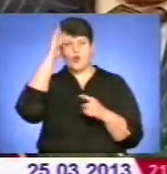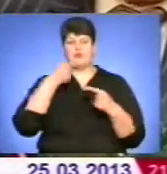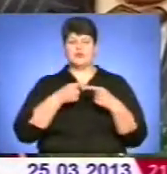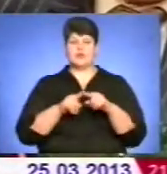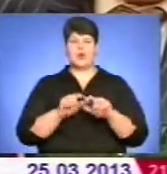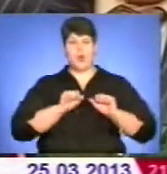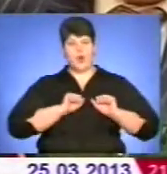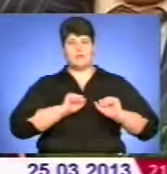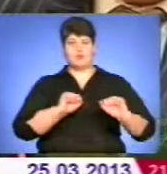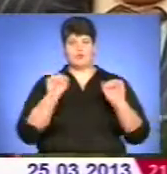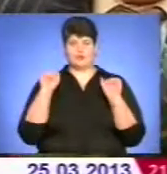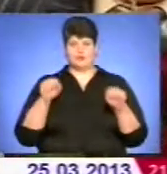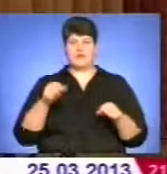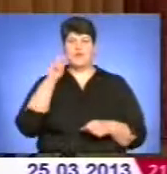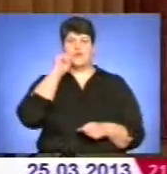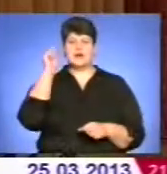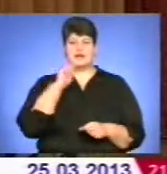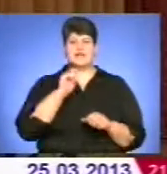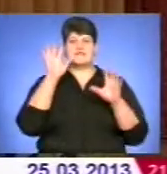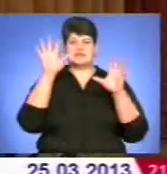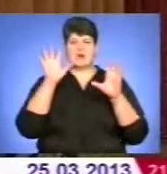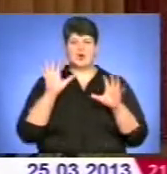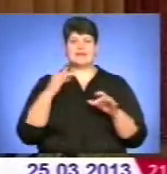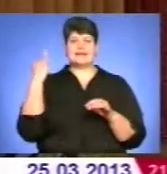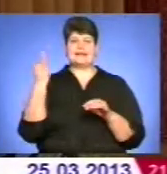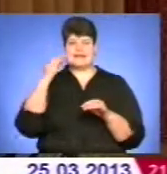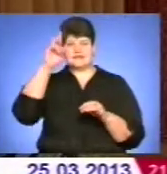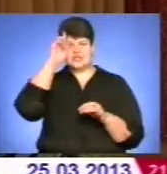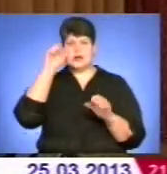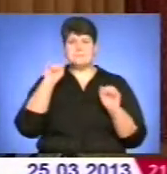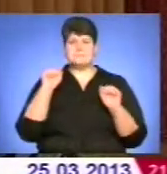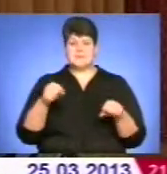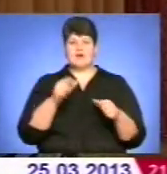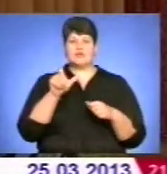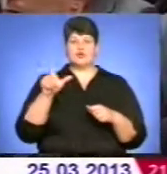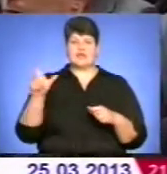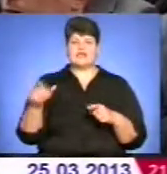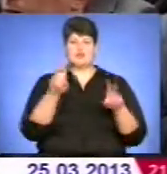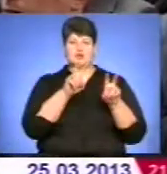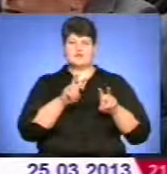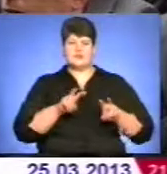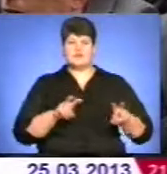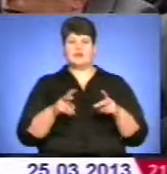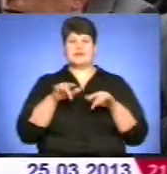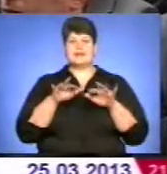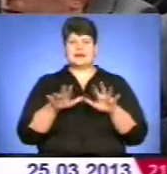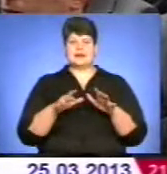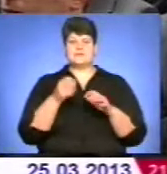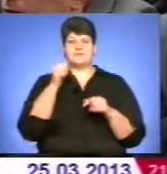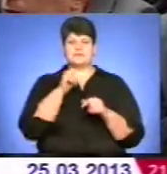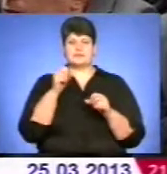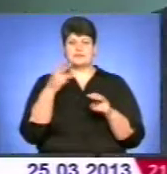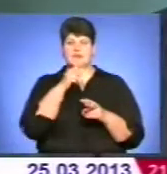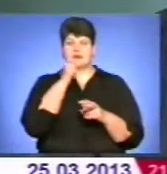оборонного потенціалу України. Законних інтересів держави та прав громадян від розвідувальної діяльності іноземних спецслужб, підривних